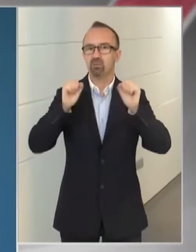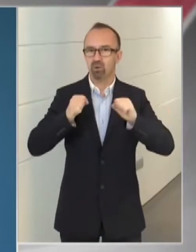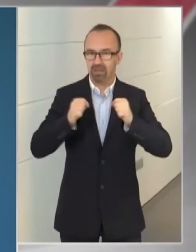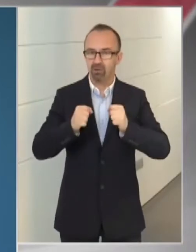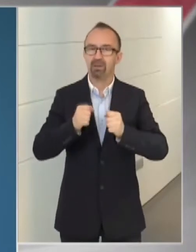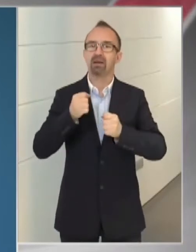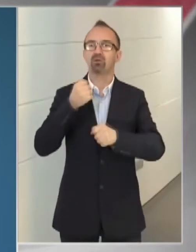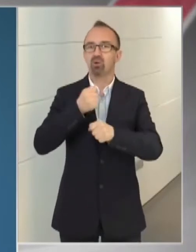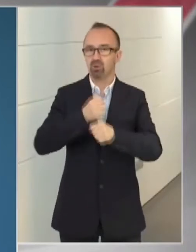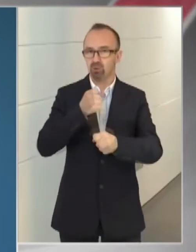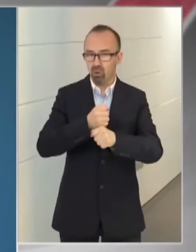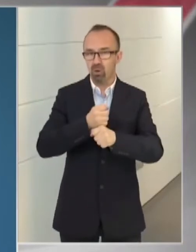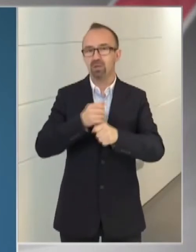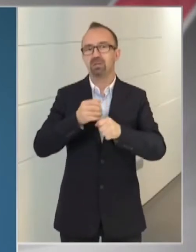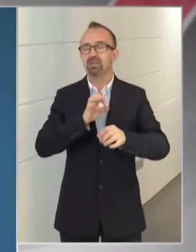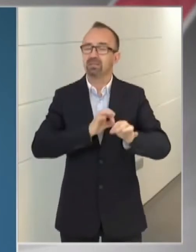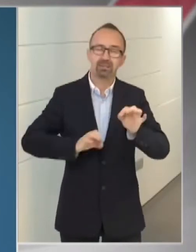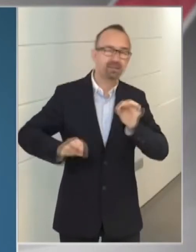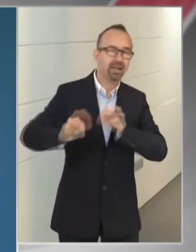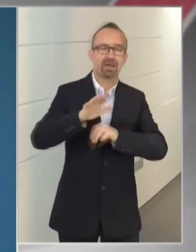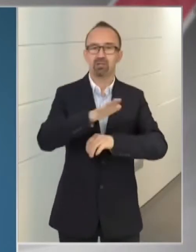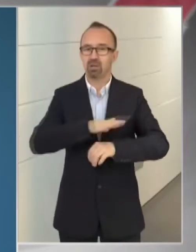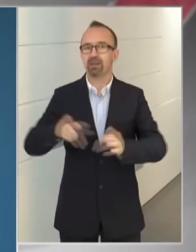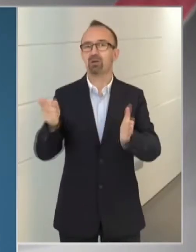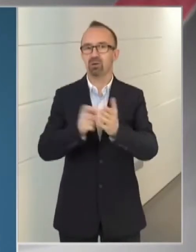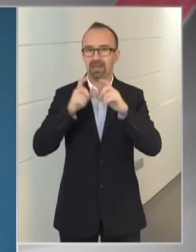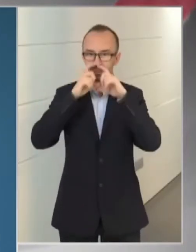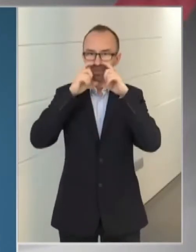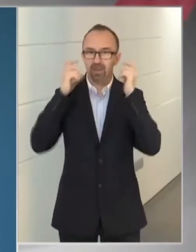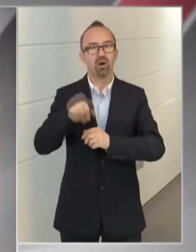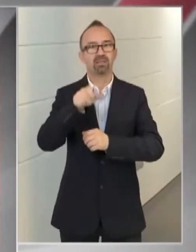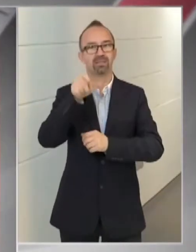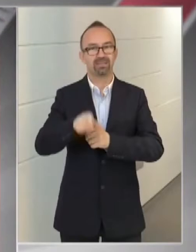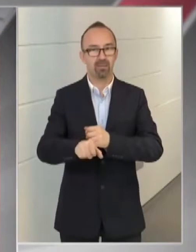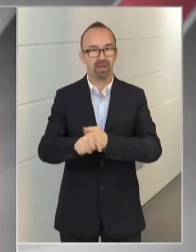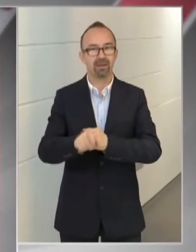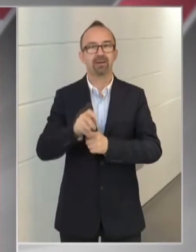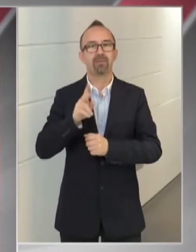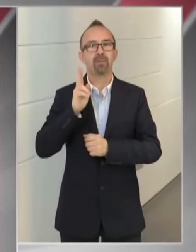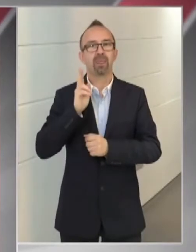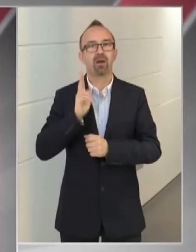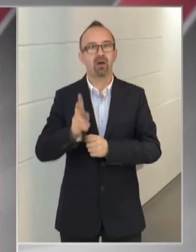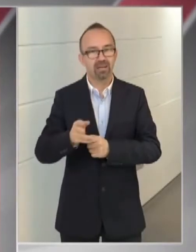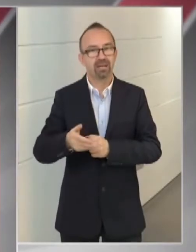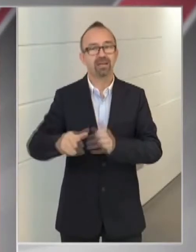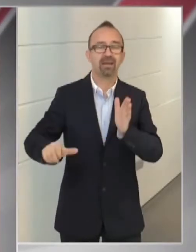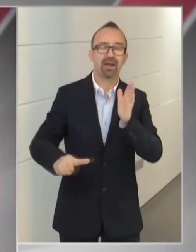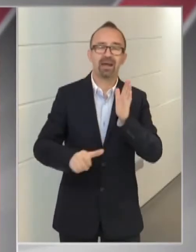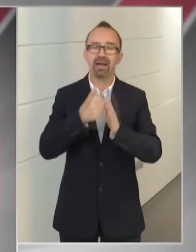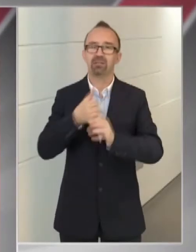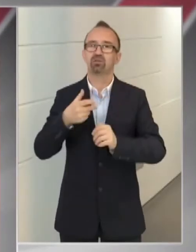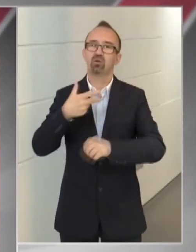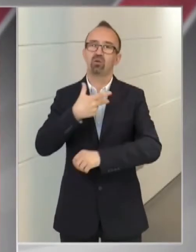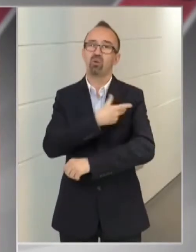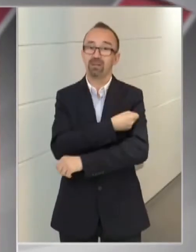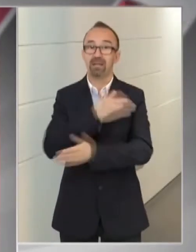alkalmazottja a vendéglátóüzlet teljes területén köteles a maszkot viselni. Több mint 3 millió 300 ezren megkapták az